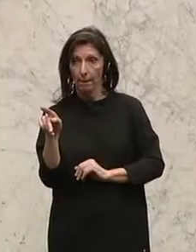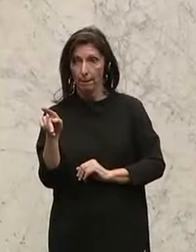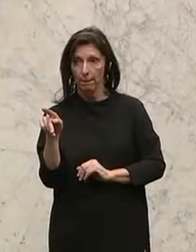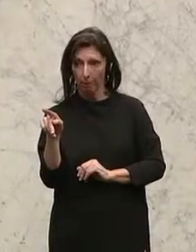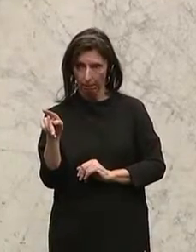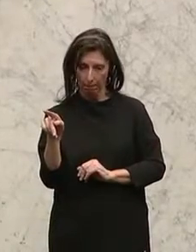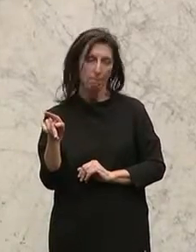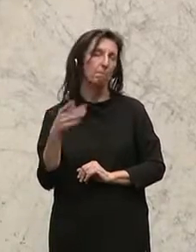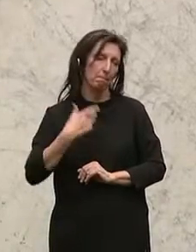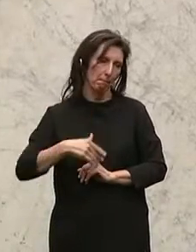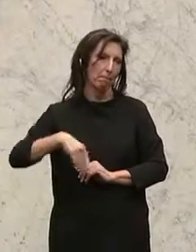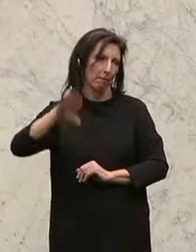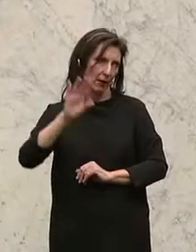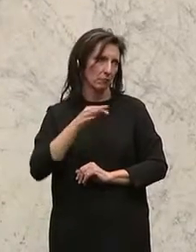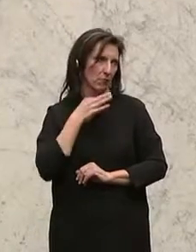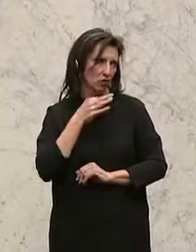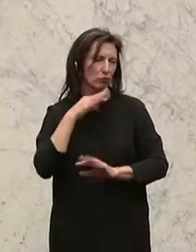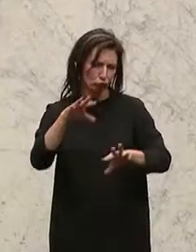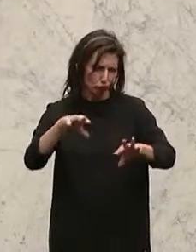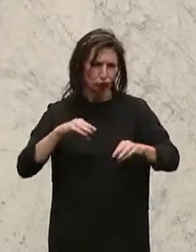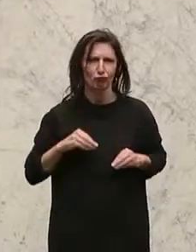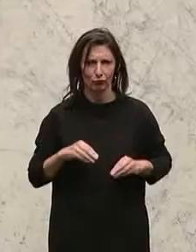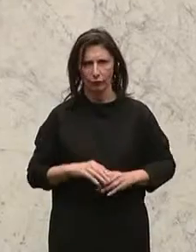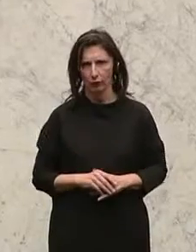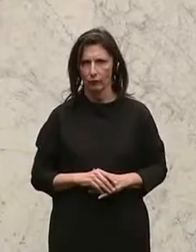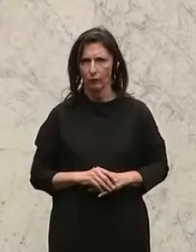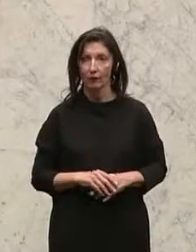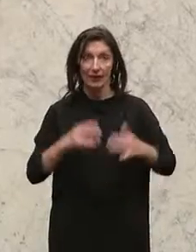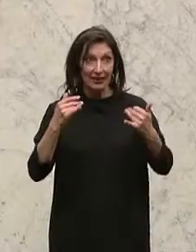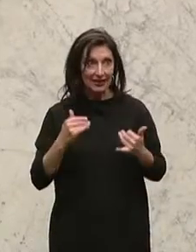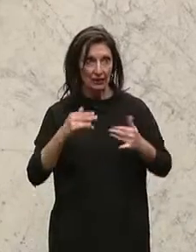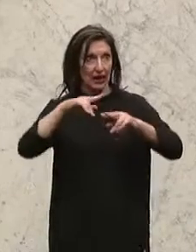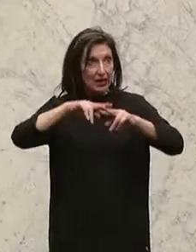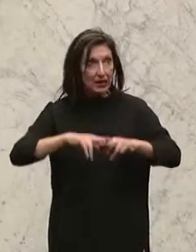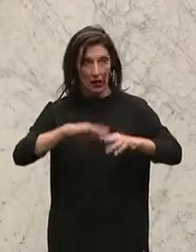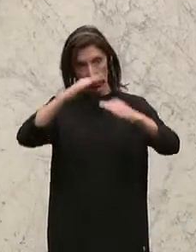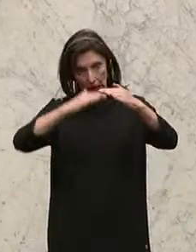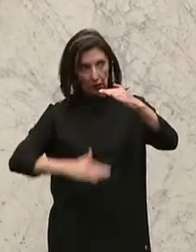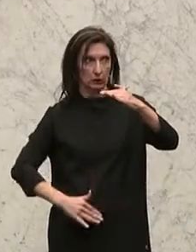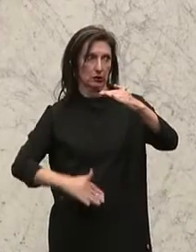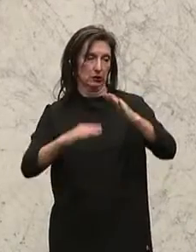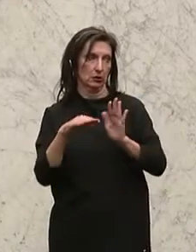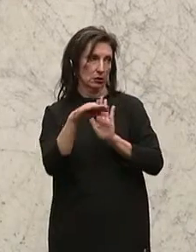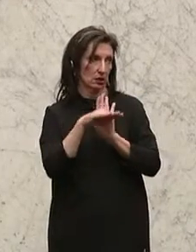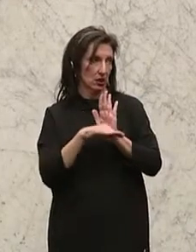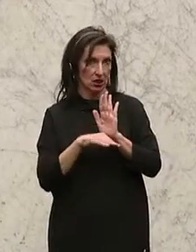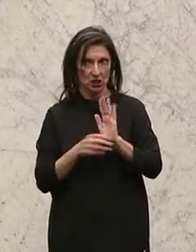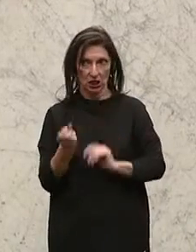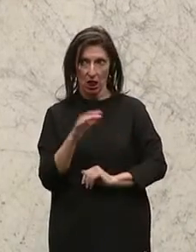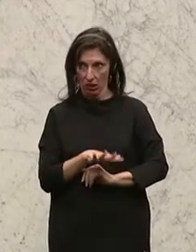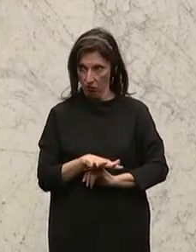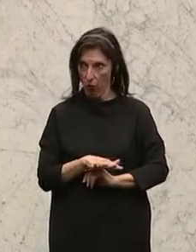Das ist mit Mehrheit angenommen. Schließlich Abstimmung über die restlichen, noch nicht abgestimmten Teile des